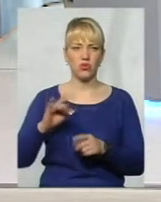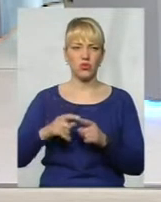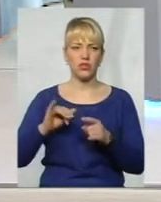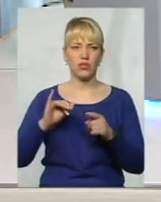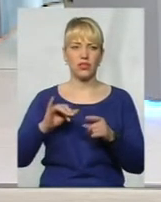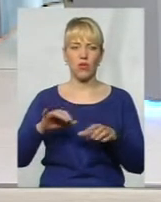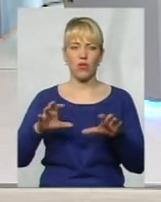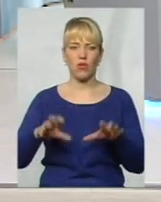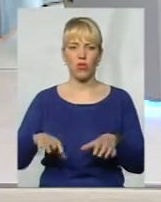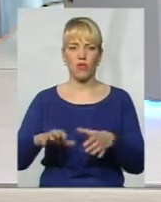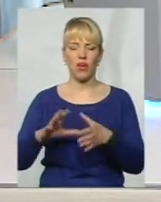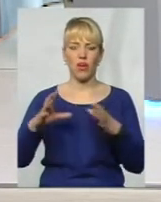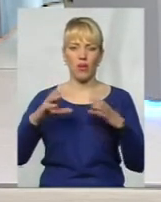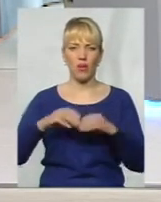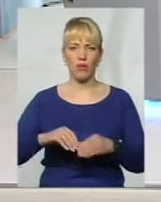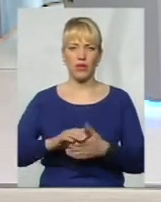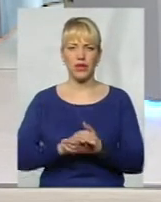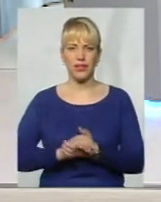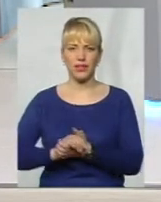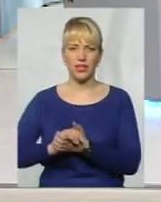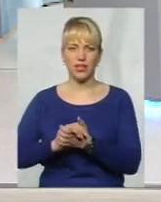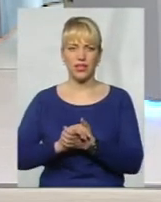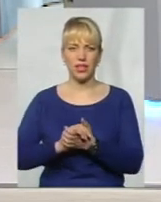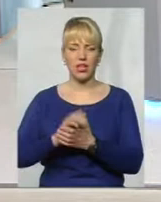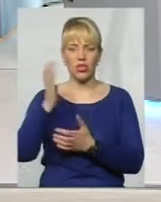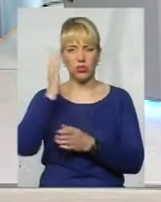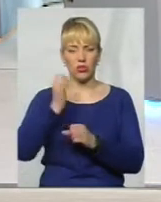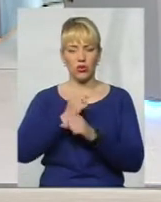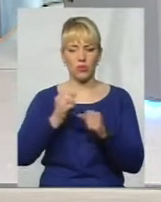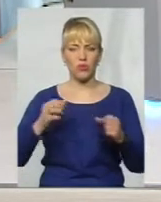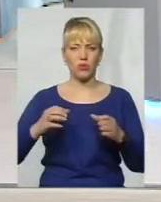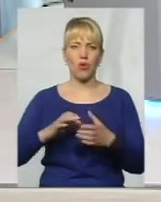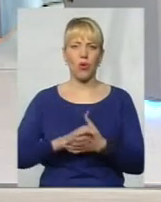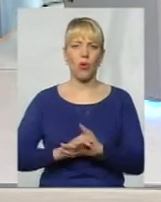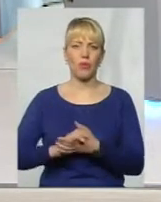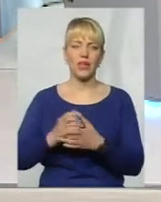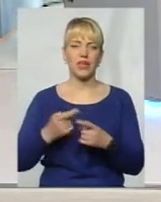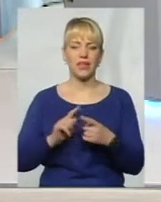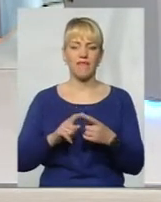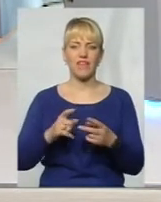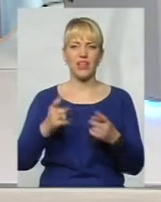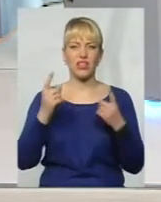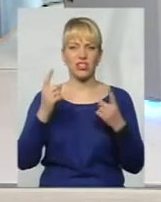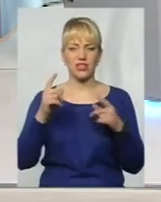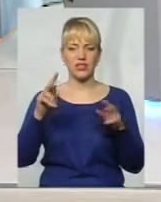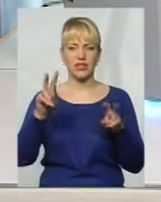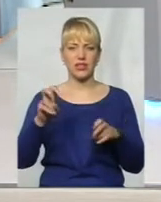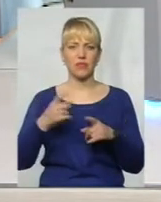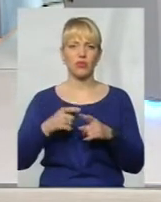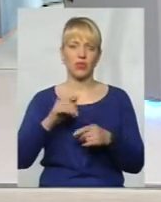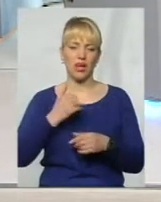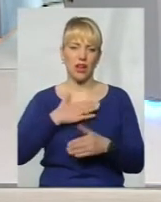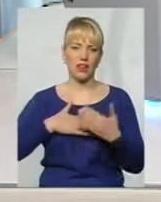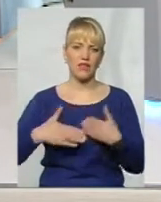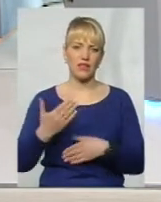'єднання інвалідів «Союз Чорнобиль-Україна». Таке довга назва, але такий почесний титул. Я рада вас сьогодні вітати у цій